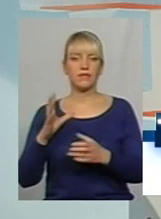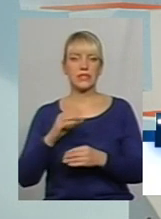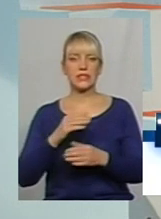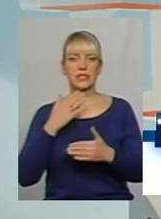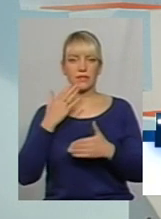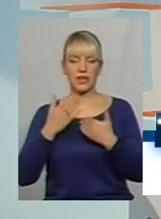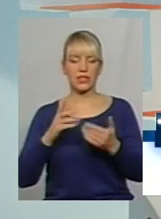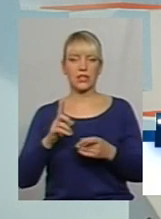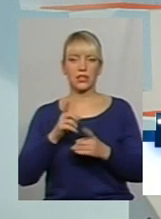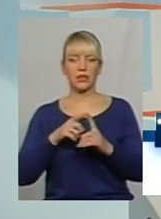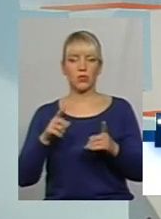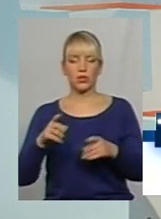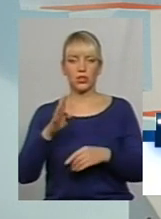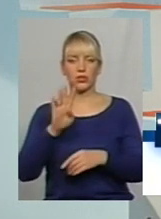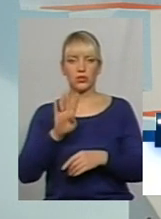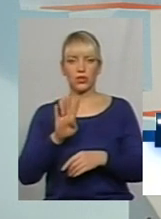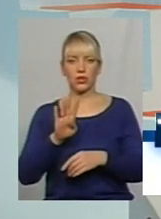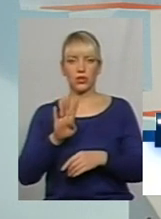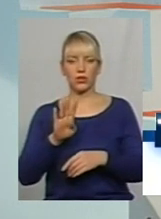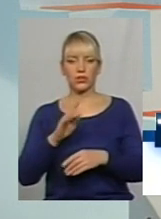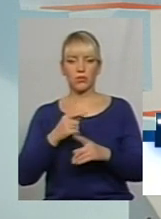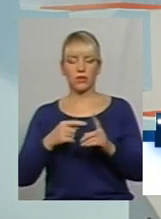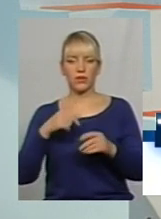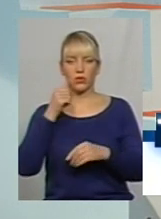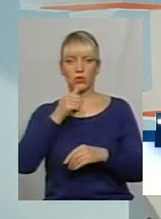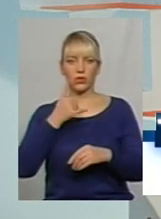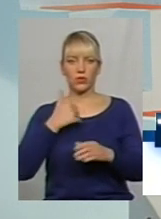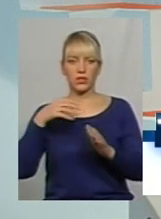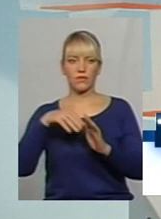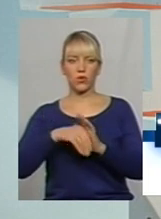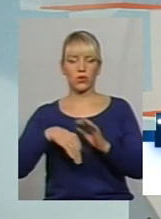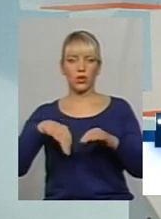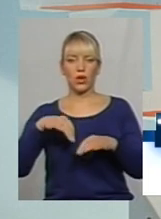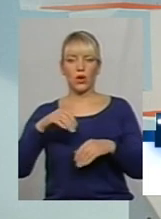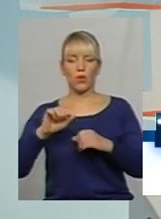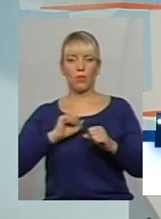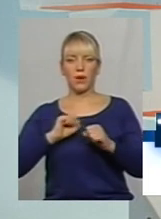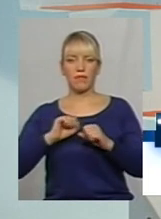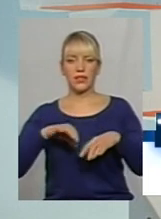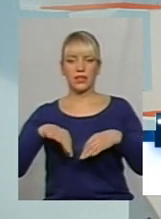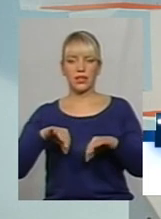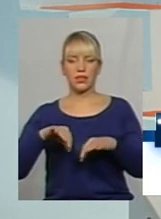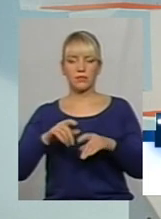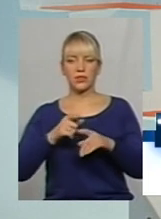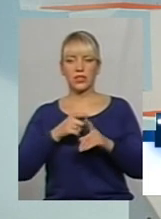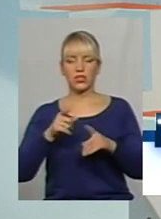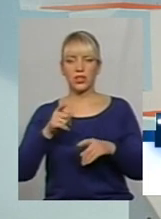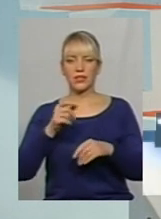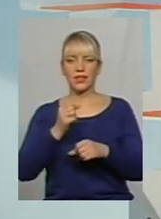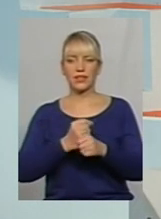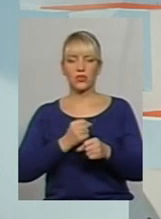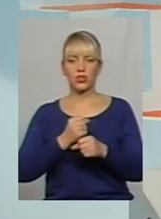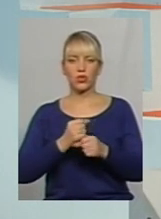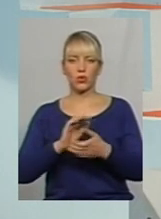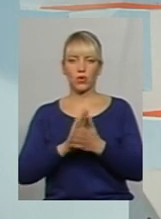звернення, які на протязі 4,5 років надходили до управління транспорту за час діючих договорів.